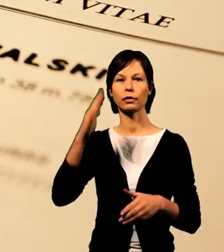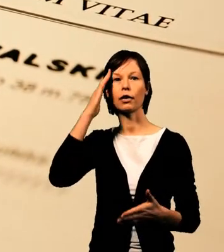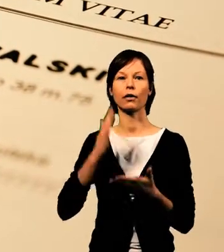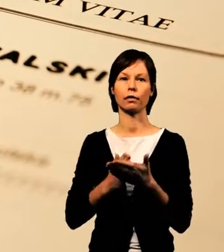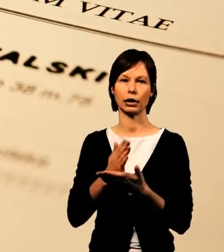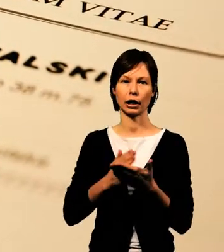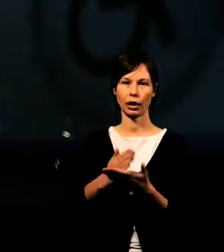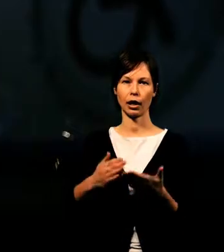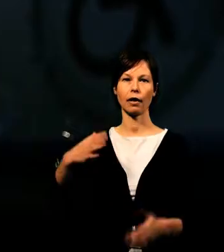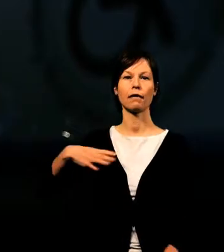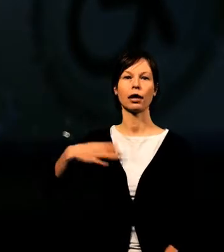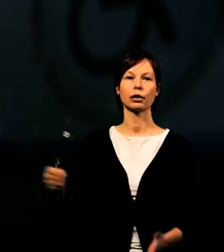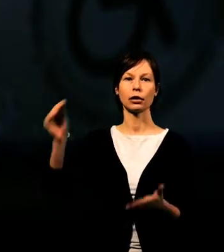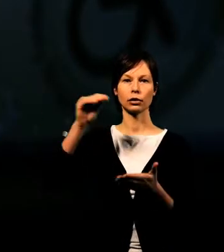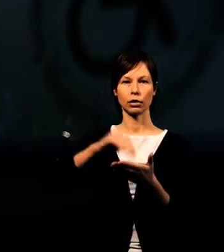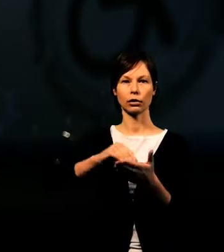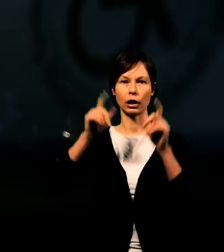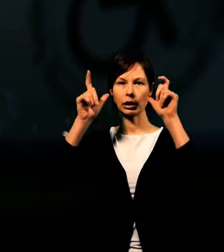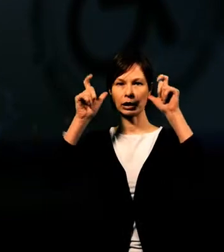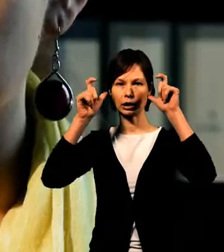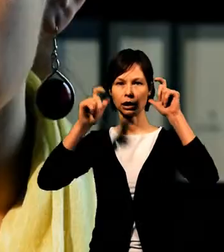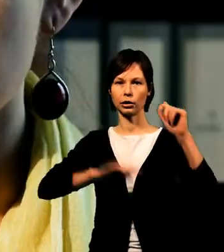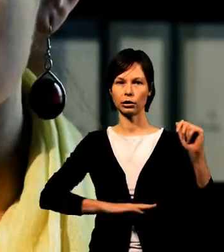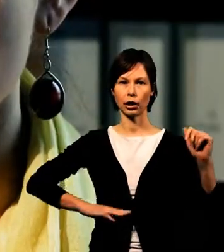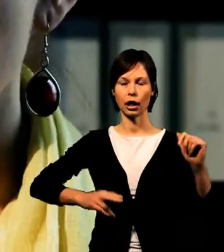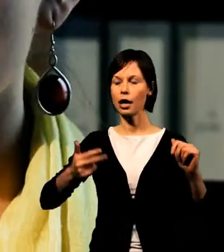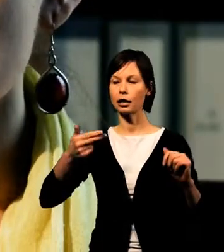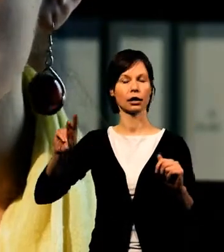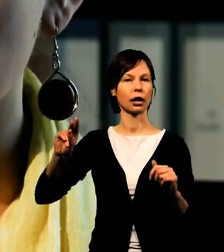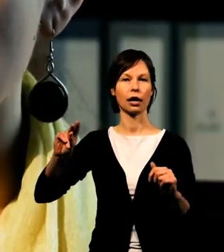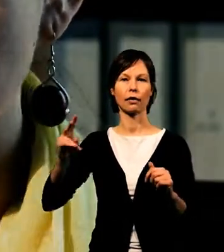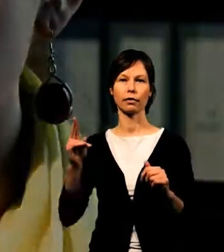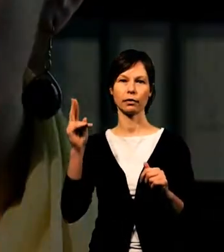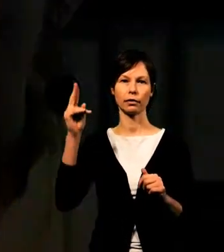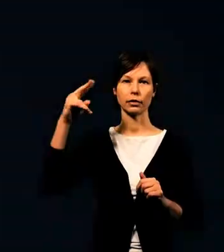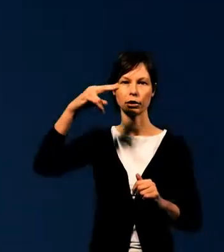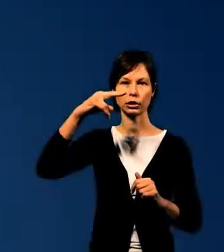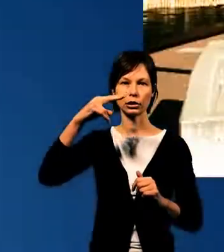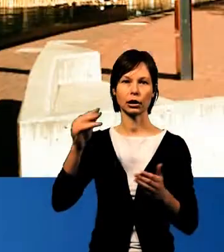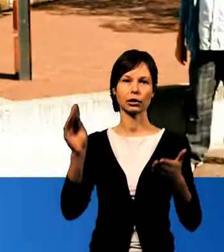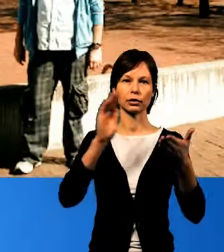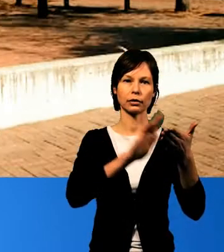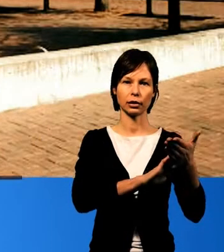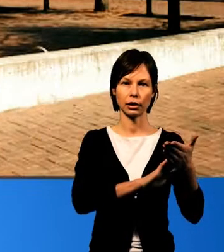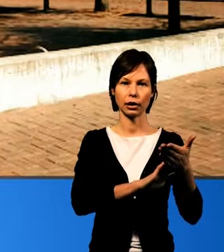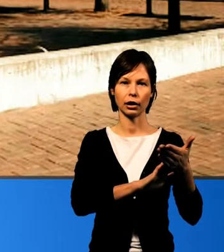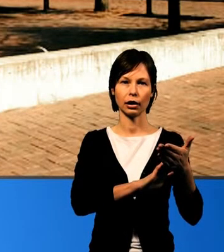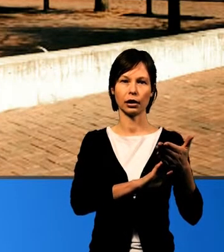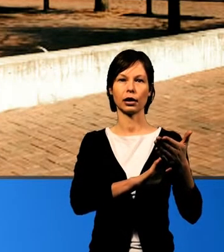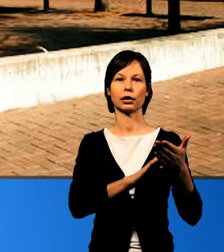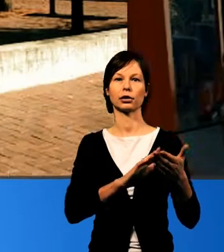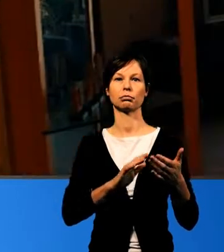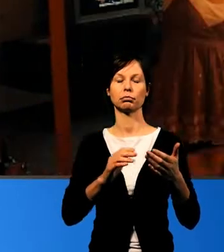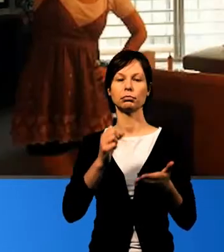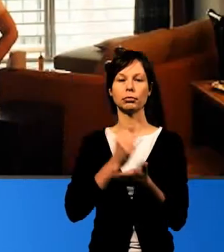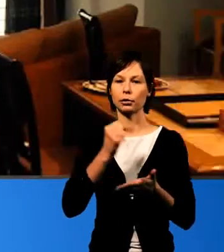wyznanie. Pamiętajmy również o zdjęciu. Jeśli zamieszczamy takie zdjęcie, wybierzmy jak najbardziej neutralne. Nie wybieramy zdjęcia na